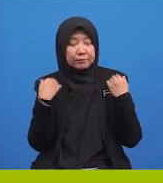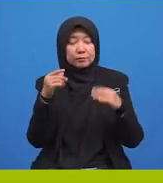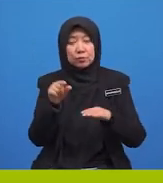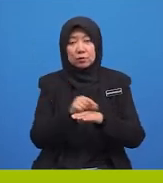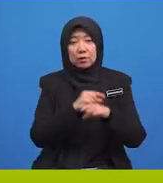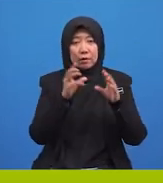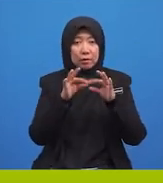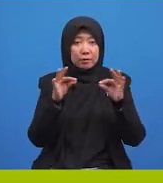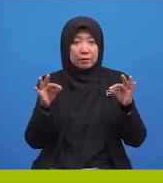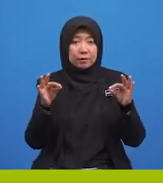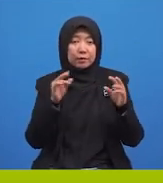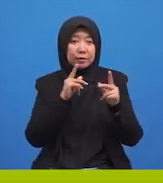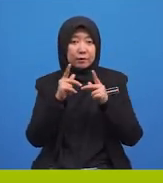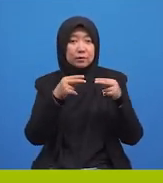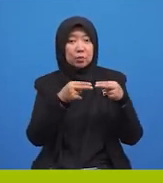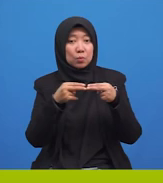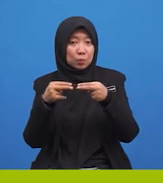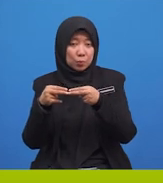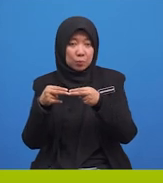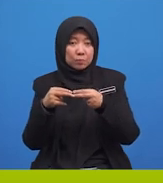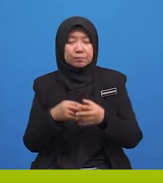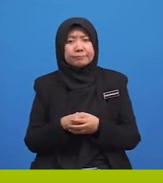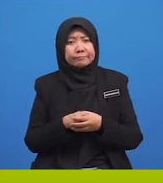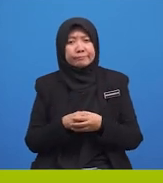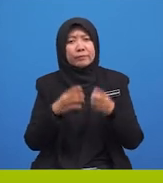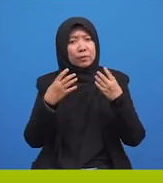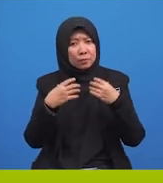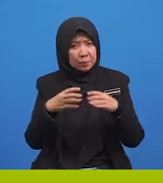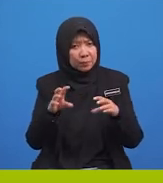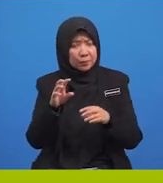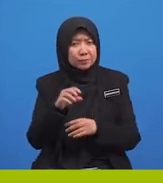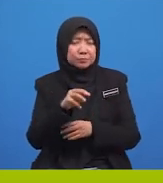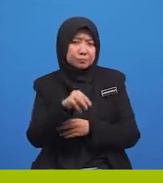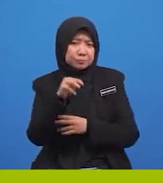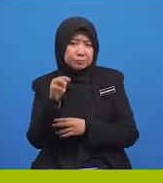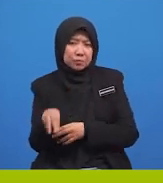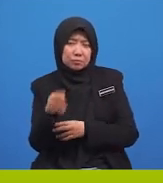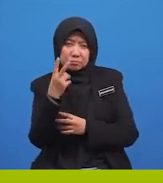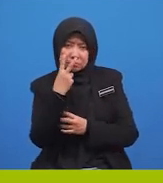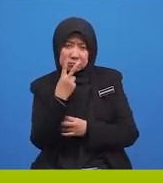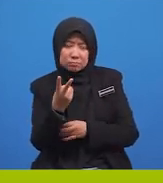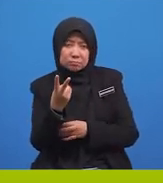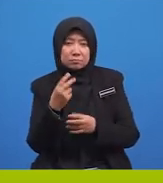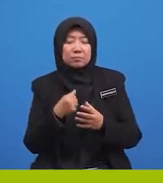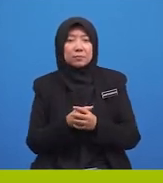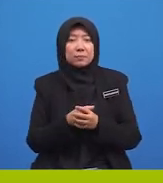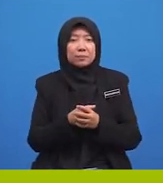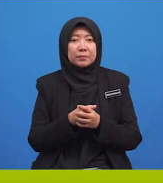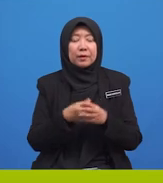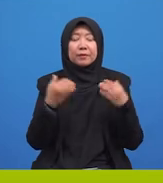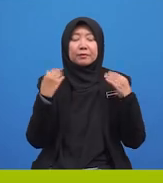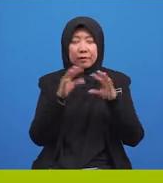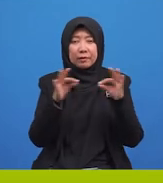mengandungi kata hubung. Cuba murid-murid perhatikan beberapa ayat yang telah dituturkan